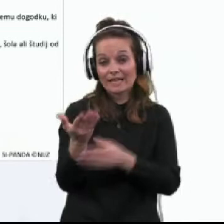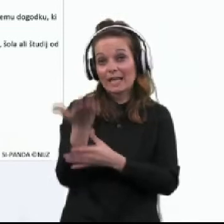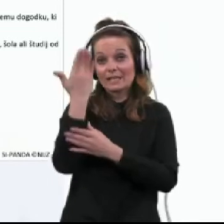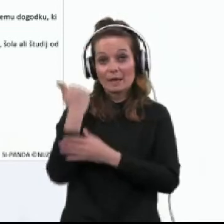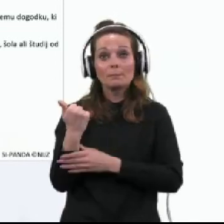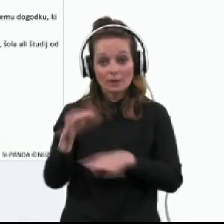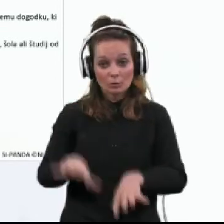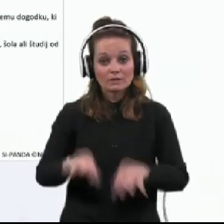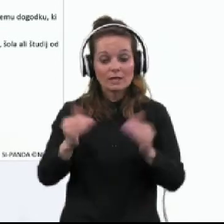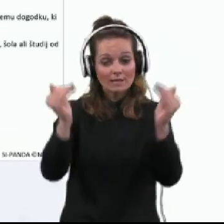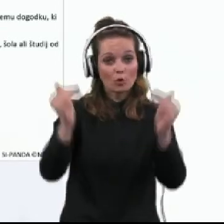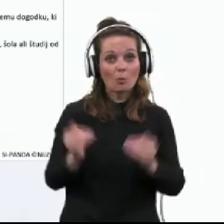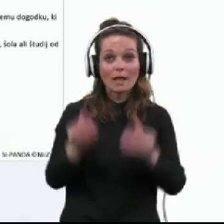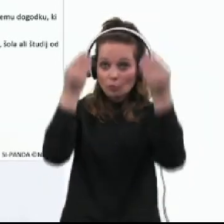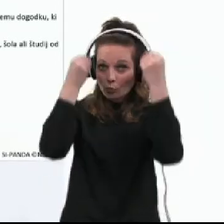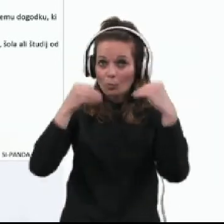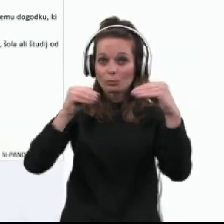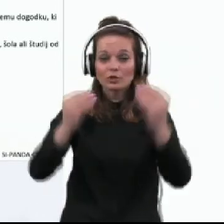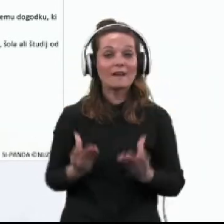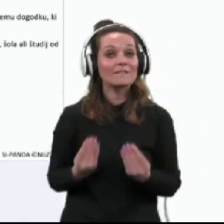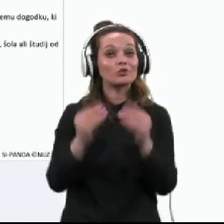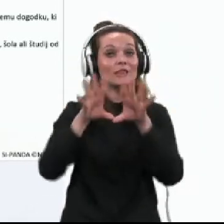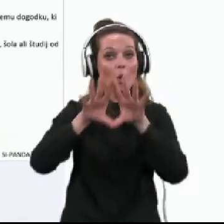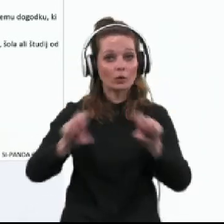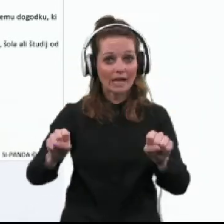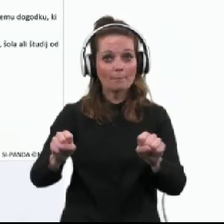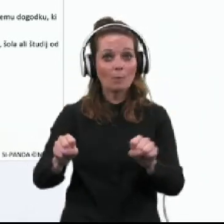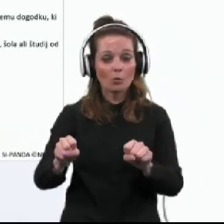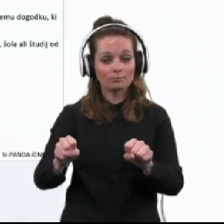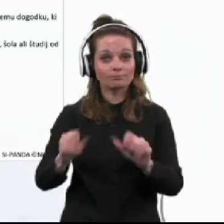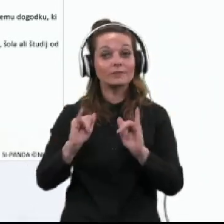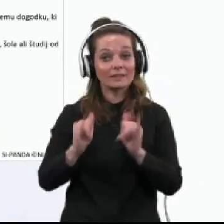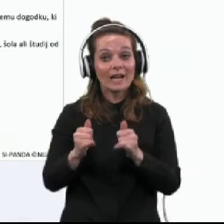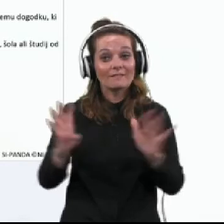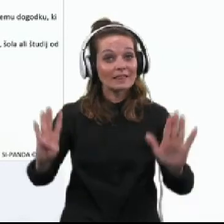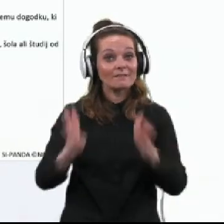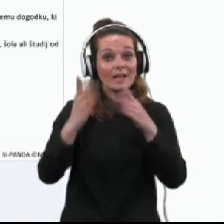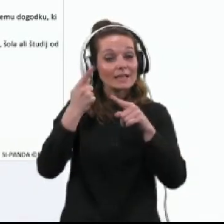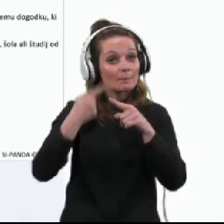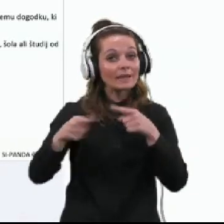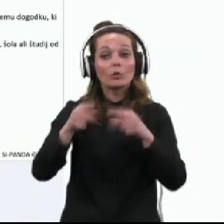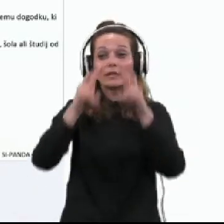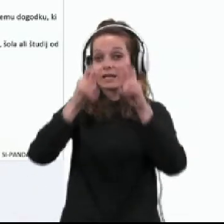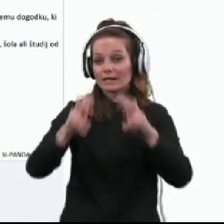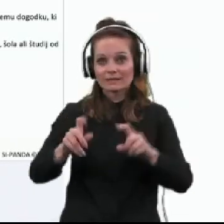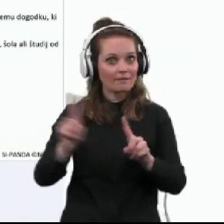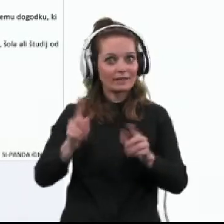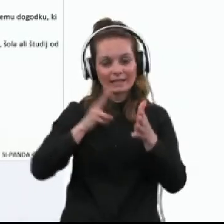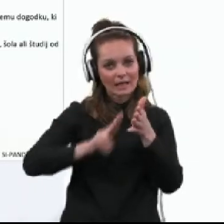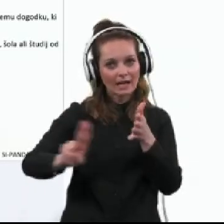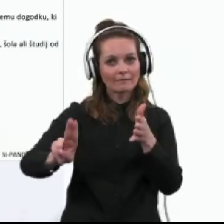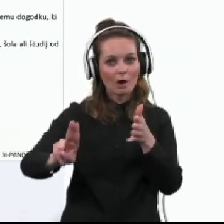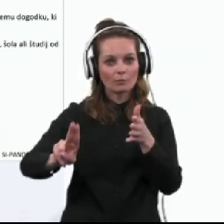zaznan upad upoštevanja večine ukrepov, ki pa se v 9. valu ni nadaljeval.